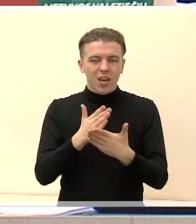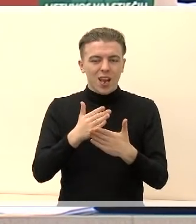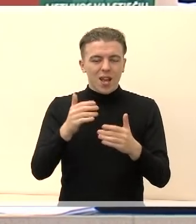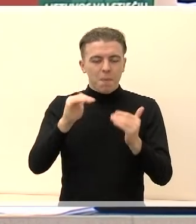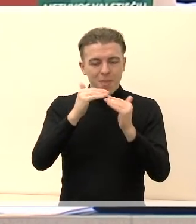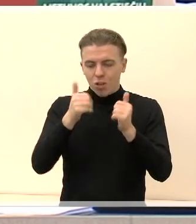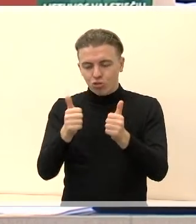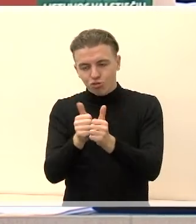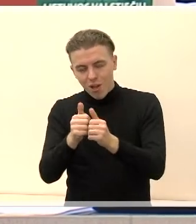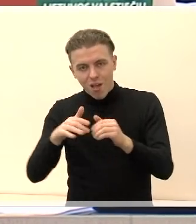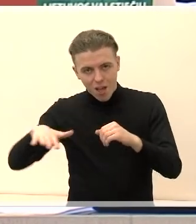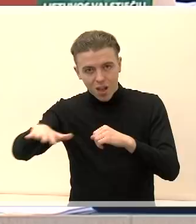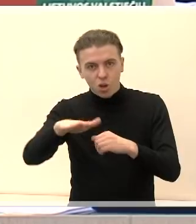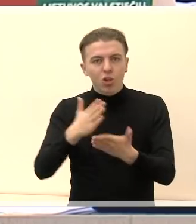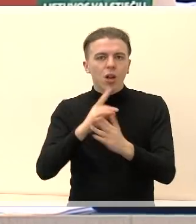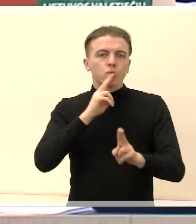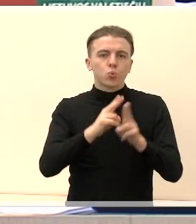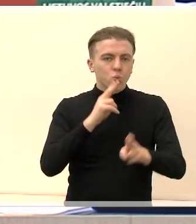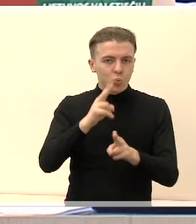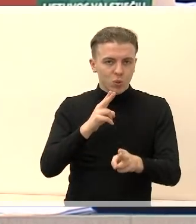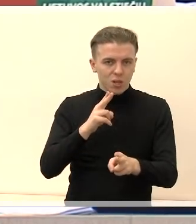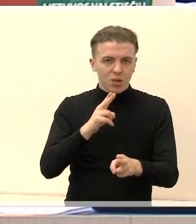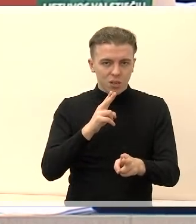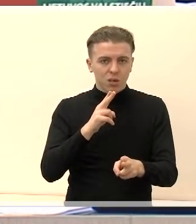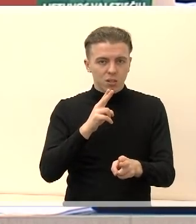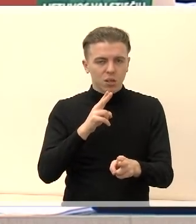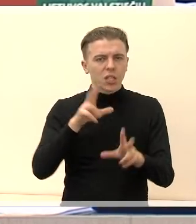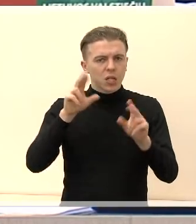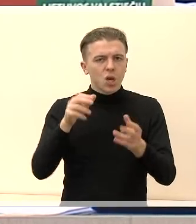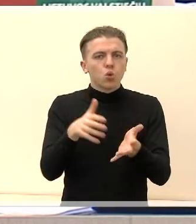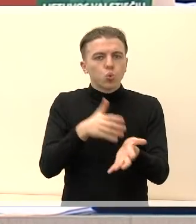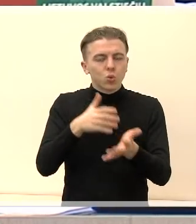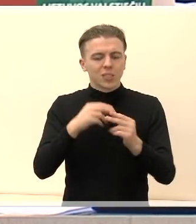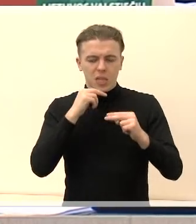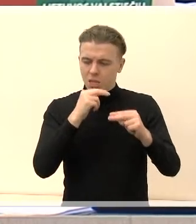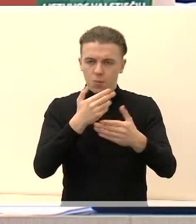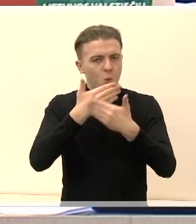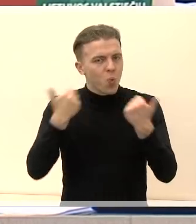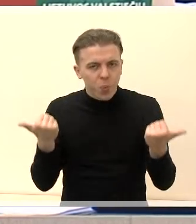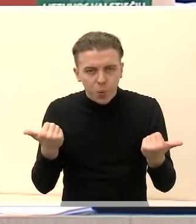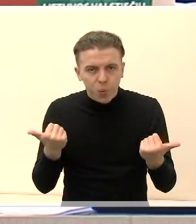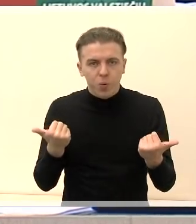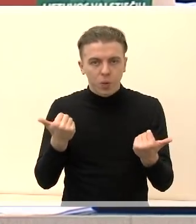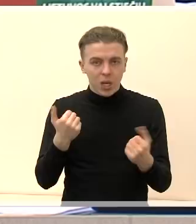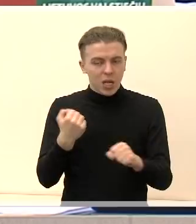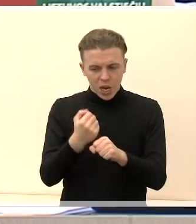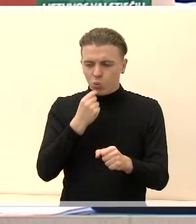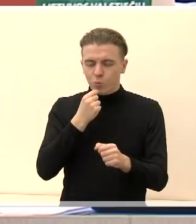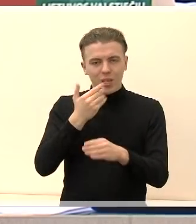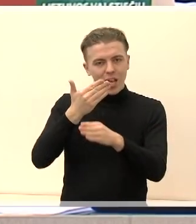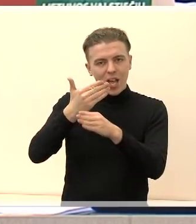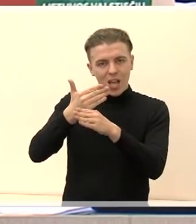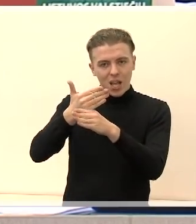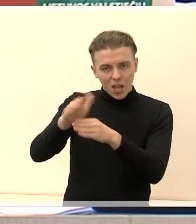gyventojų nusiskundimus. Girdime, kad iš tiesų jiems rūksta mažai dėmesio. Todėl manome, kad turi būti atskirta pirmiausia,